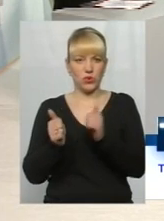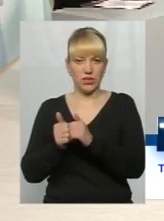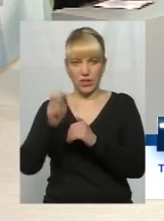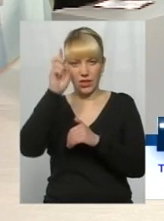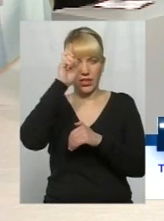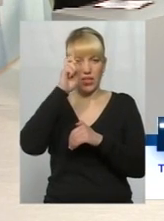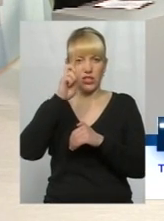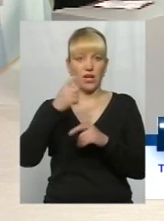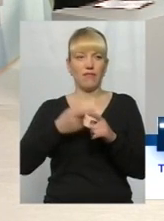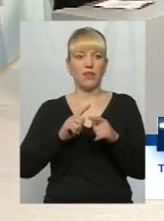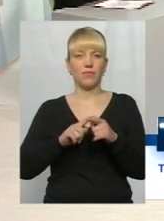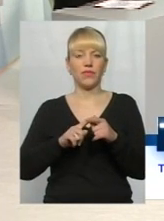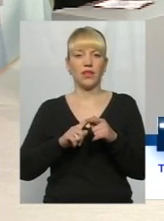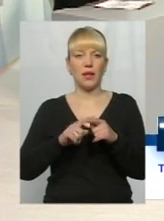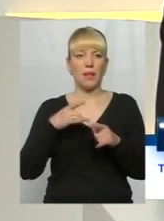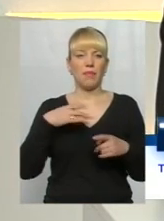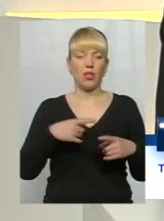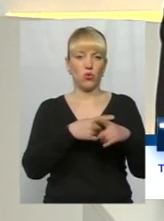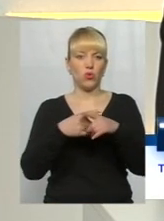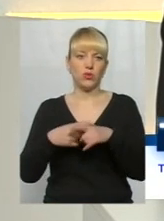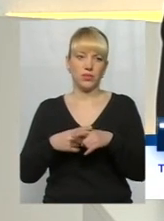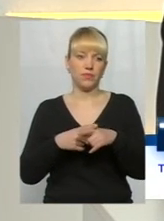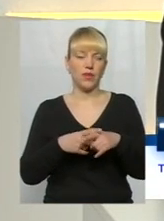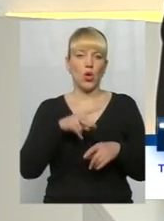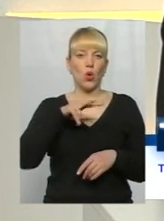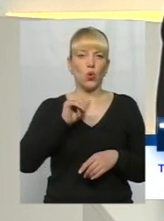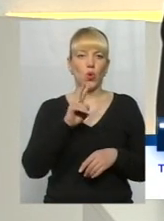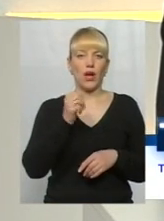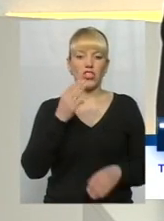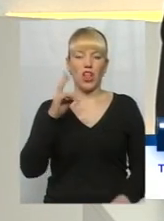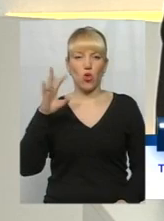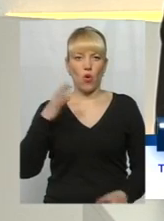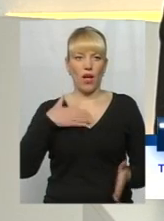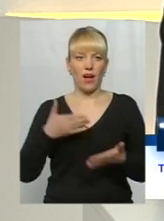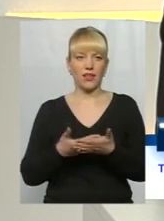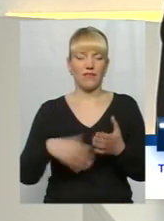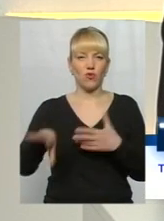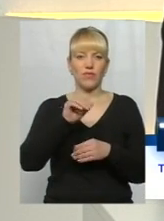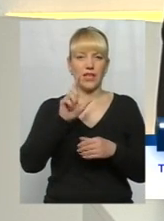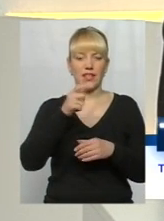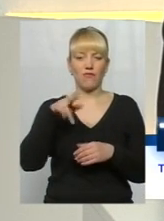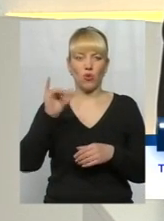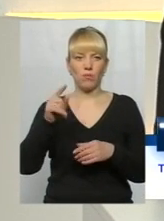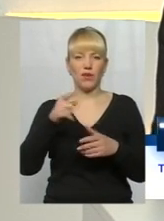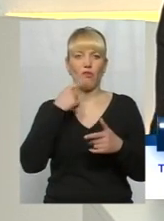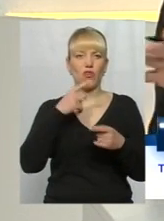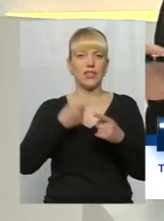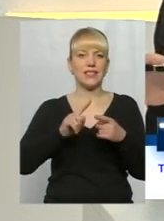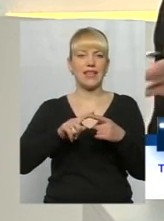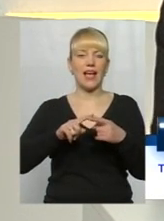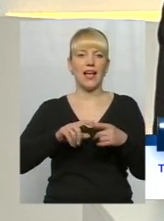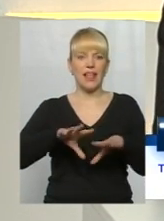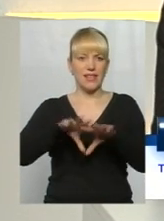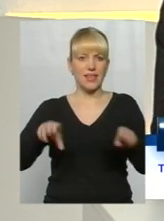яка з нами воює, а візьмемо Білорусь. Свого часу Лукашенка доволі активно всі в Європі визнавали диктатором. Зараз це вже